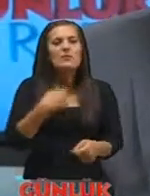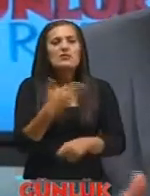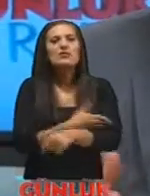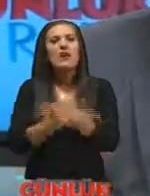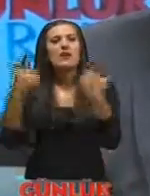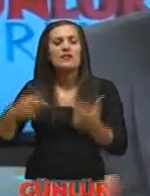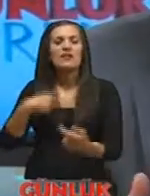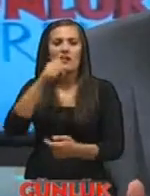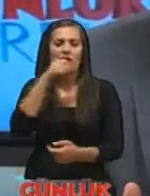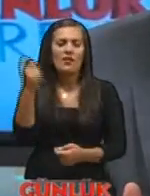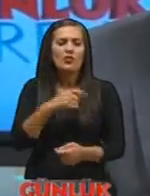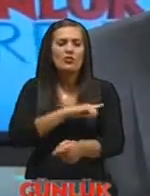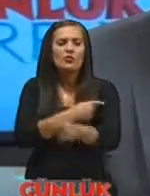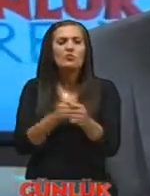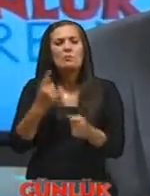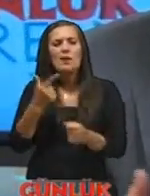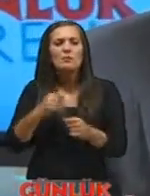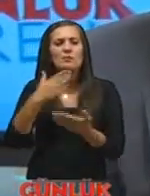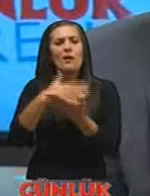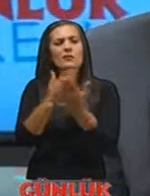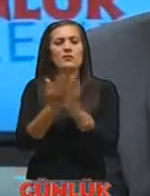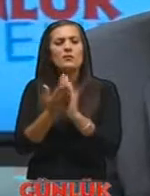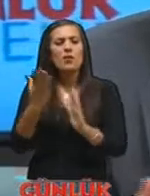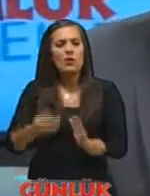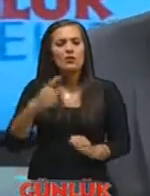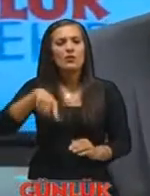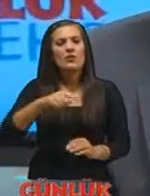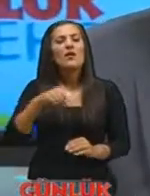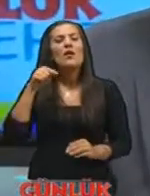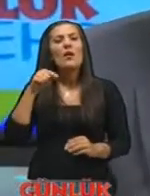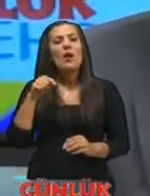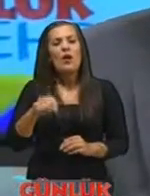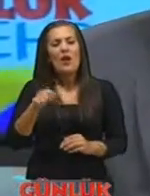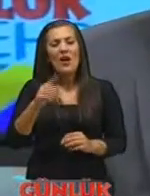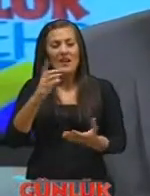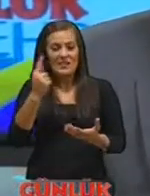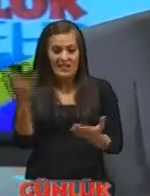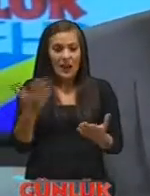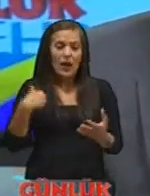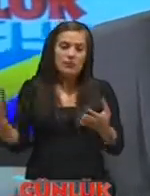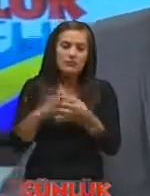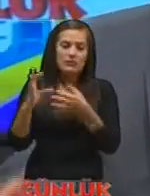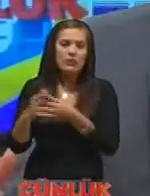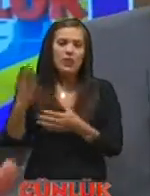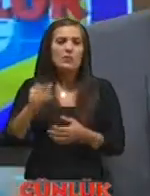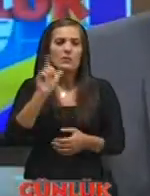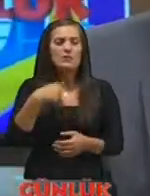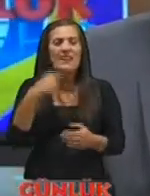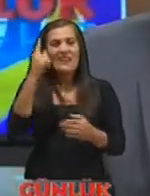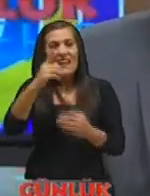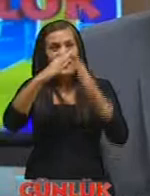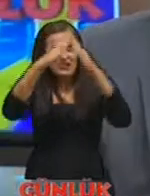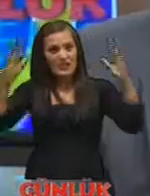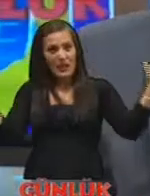yani güçler dağılmış durumda aslında bunları deniz itfaiyemiz mesela fiilen yok daha koordineli olmamız lazım ve tek çatı altında